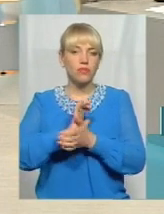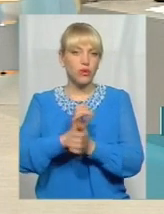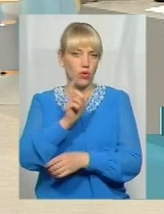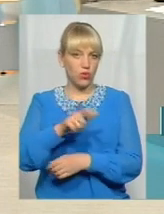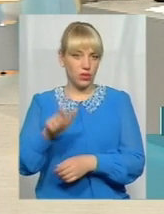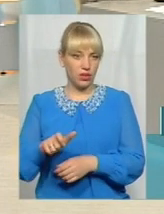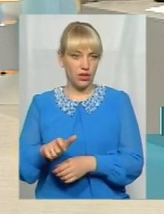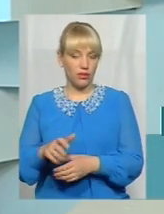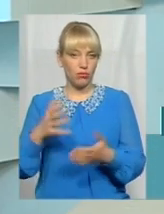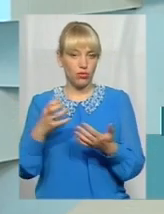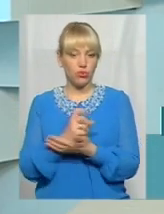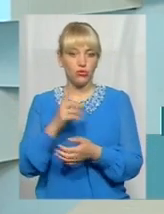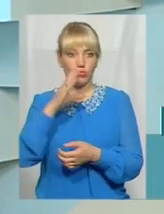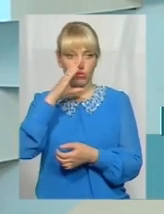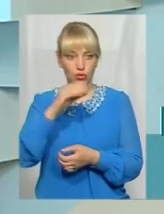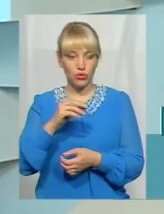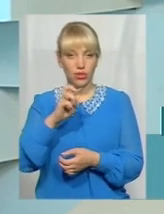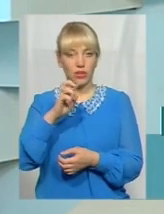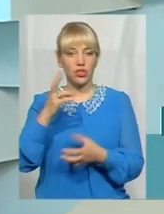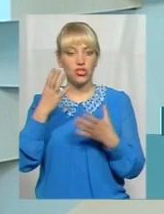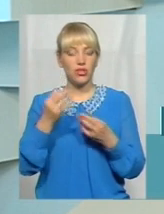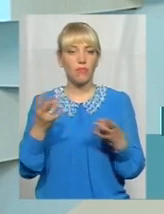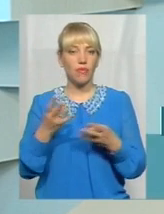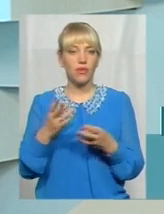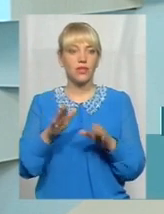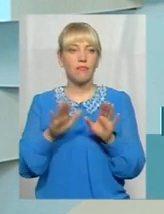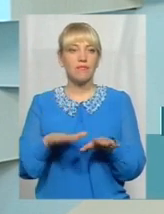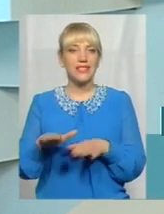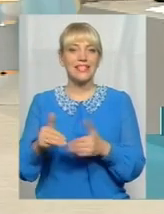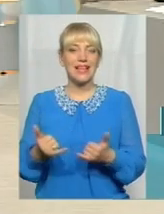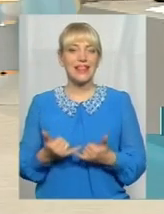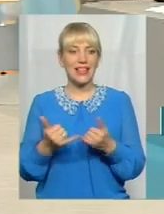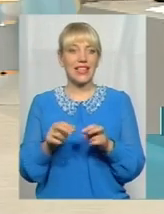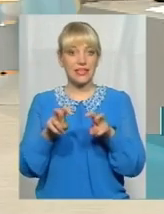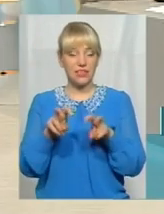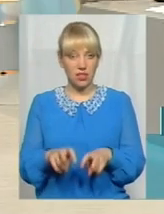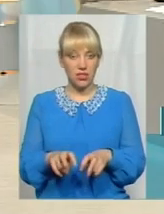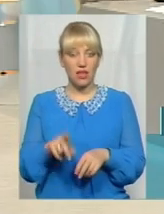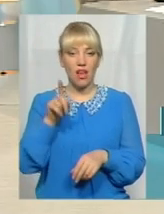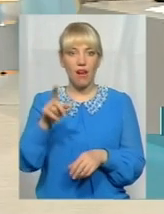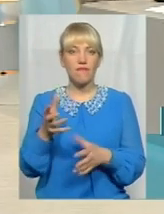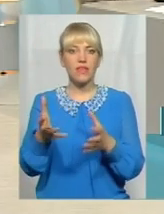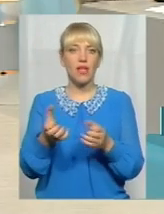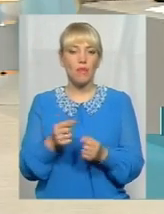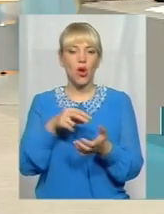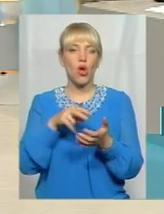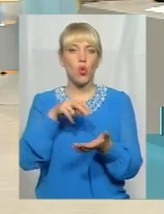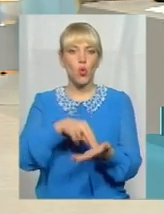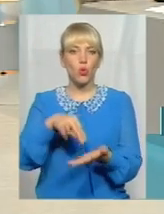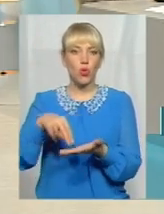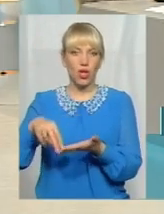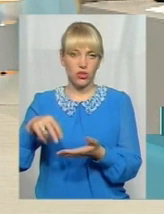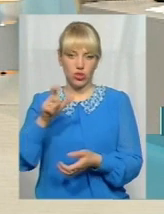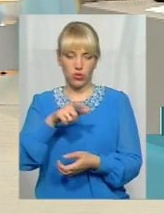виходить, що в маршрутці ще повинні бути місця тільки для сидіння, а він набирає людей, що ще стоять. Це